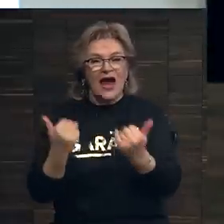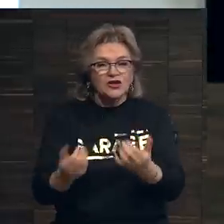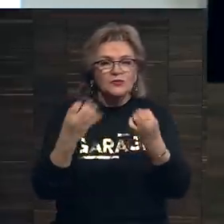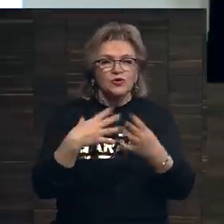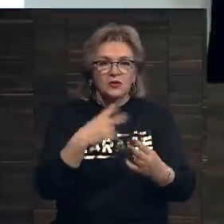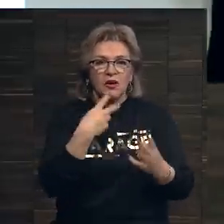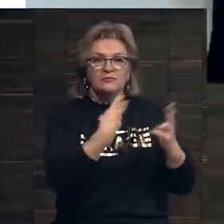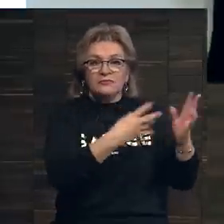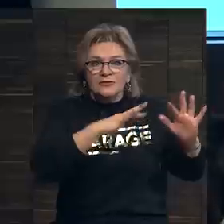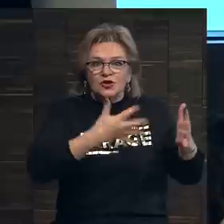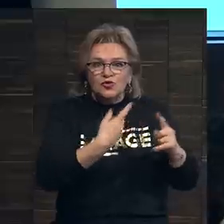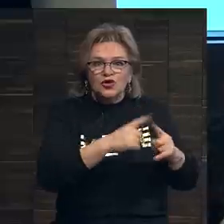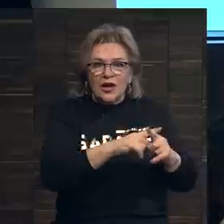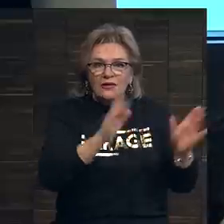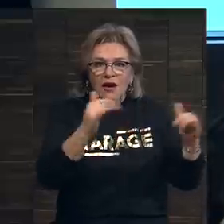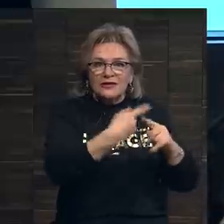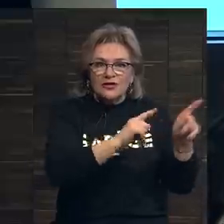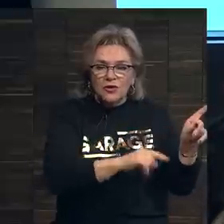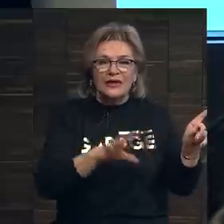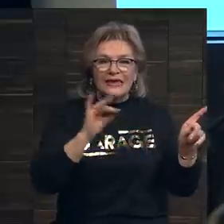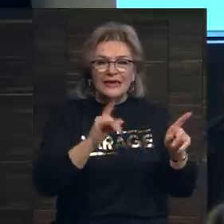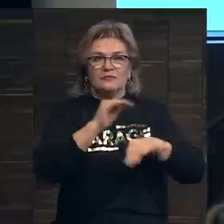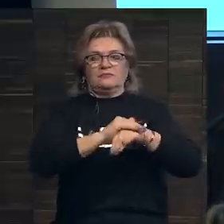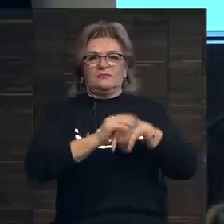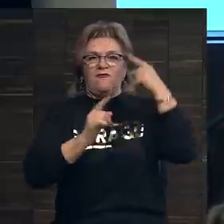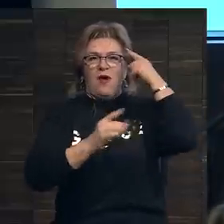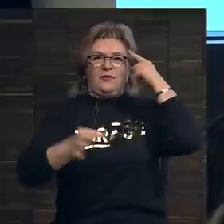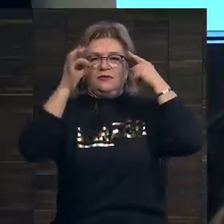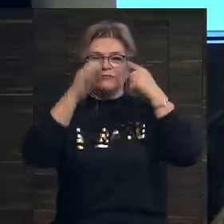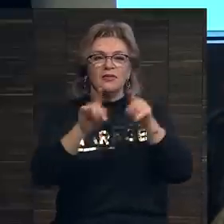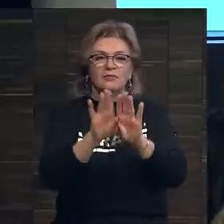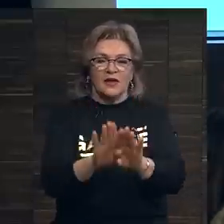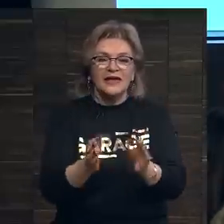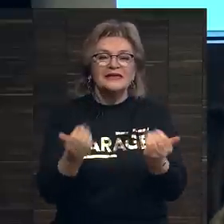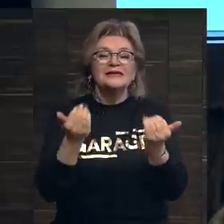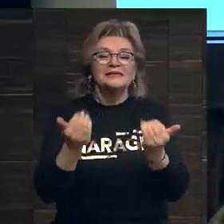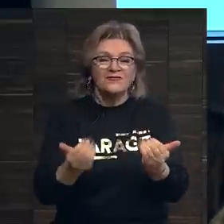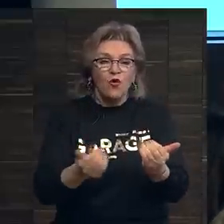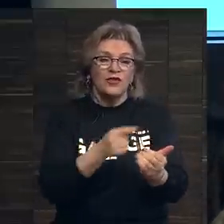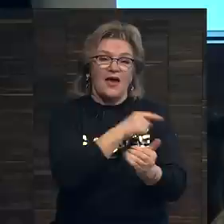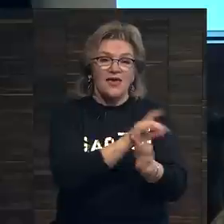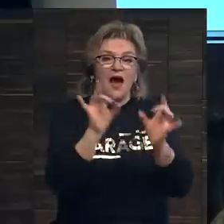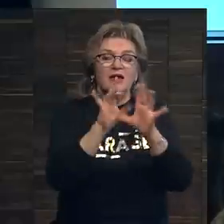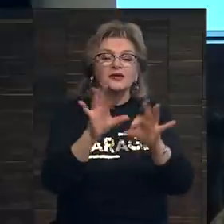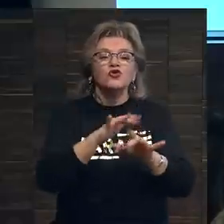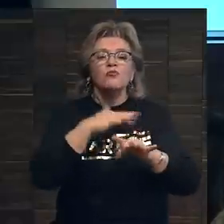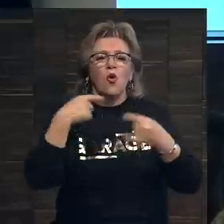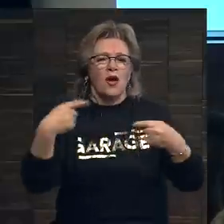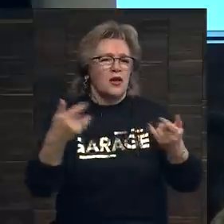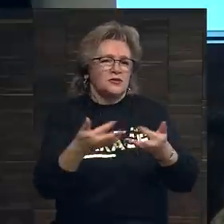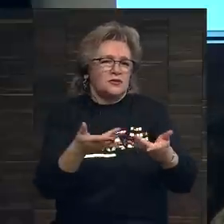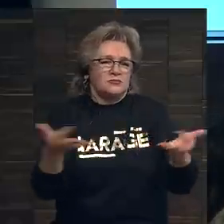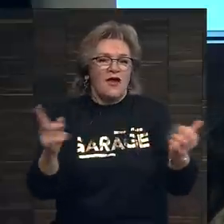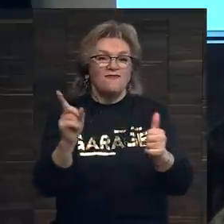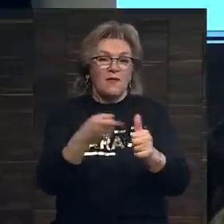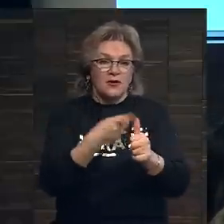мы просто взглянули на этот случай, на эту картину и зафиксировали в памяти. Итак, сегодня я расскажу вам про много разных вещей.